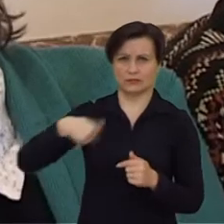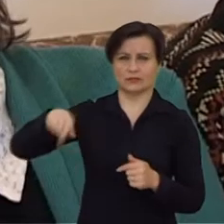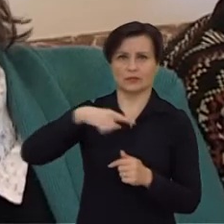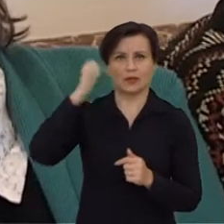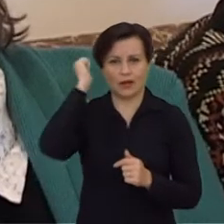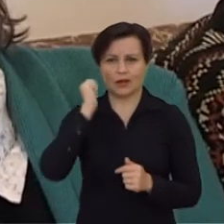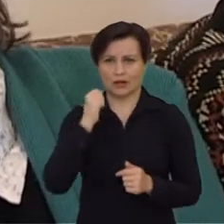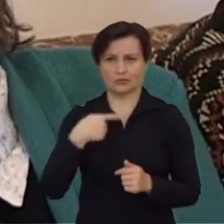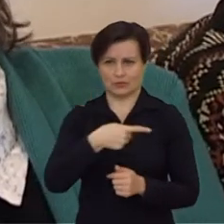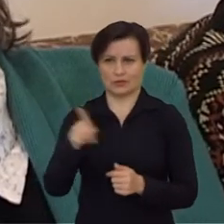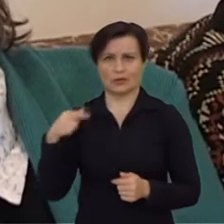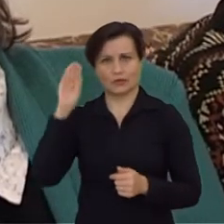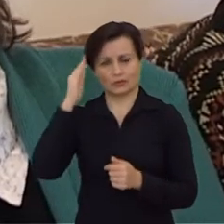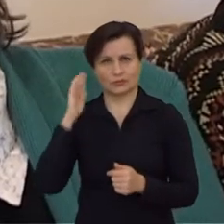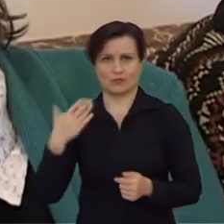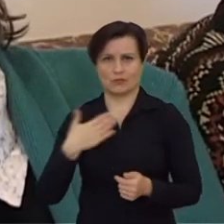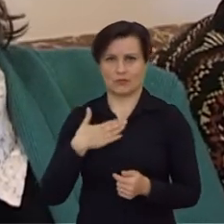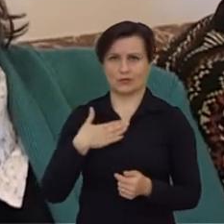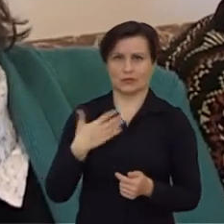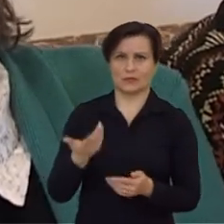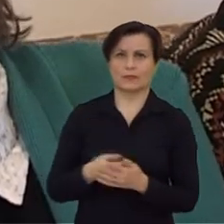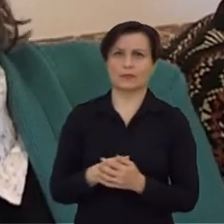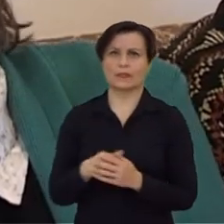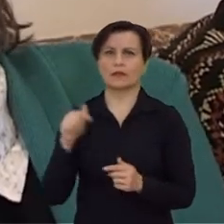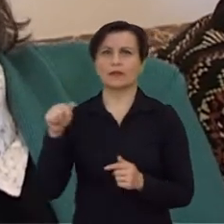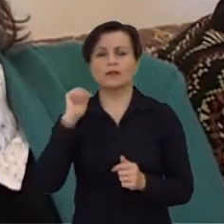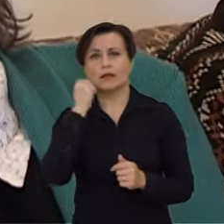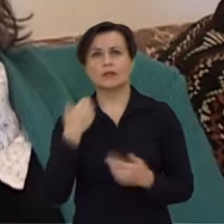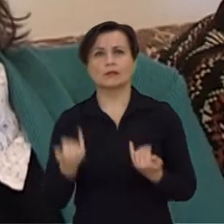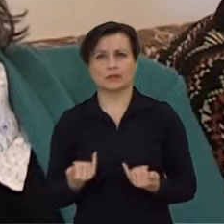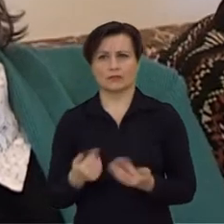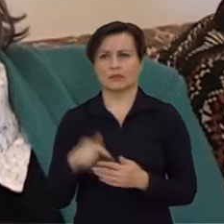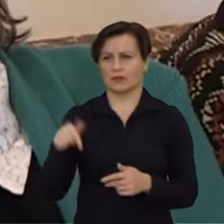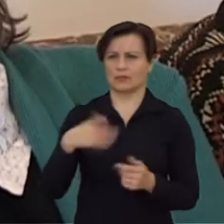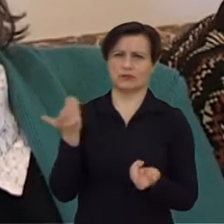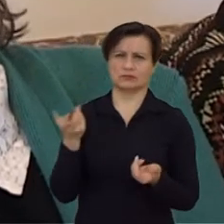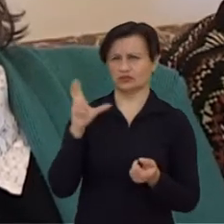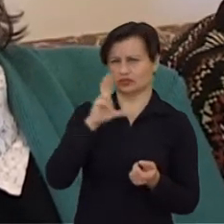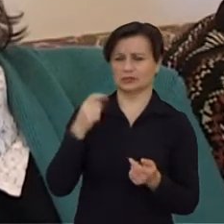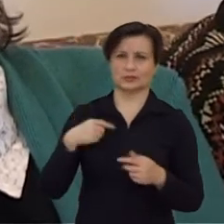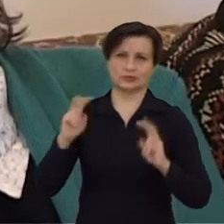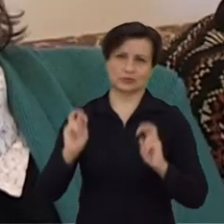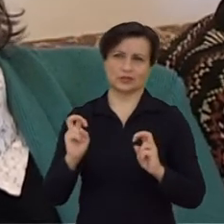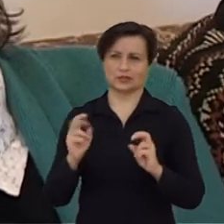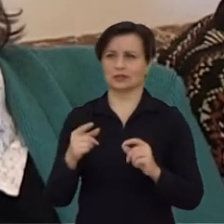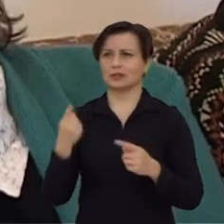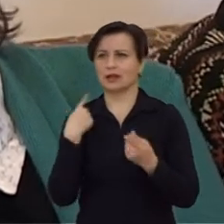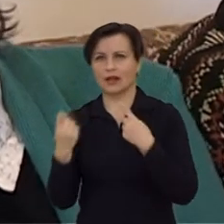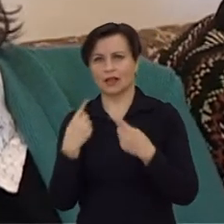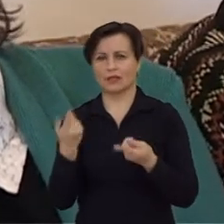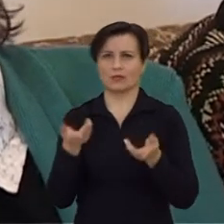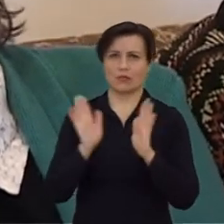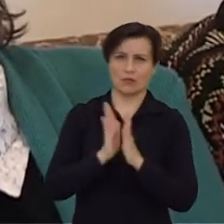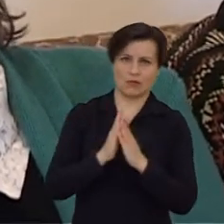Čia labai ačiū jiem, kad jie mane šiuo priimėjo. Ką reikėt? Dabar šiaip savo, kalbame pautė,